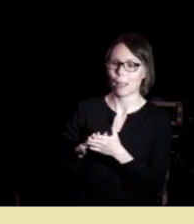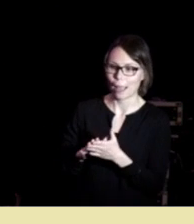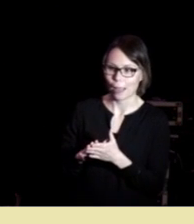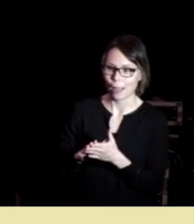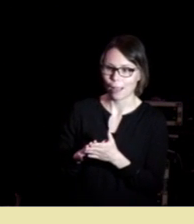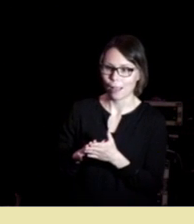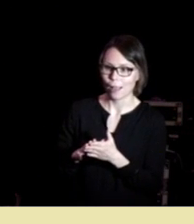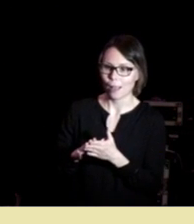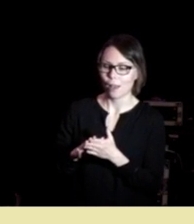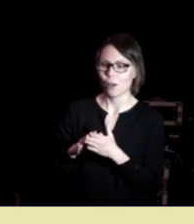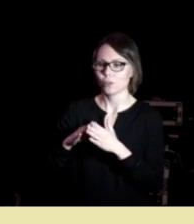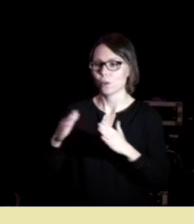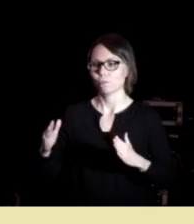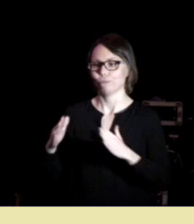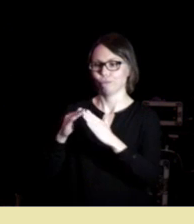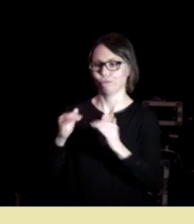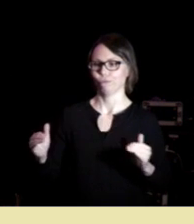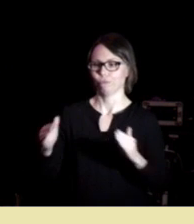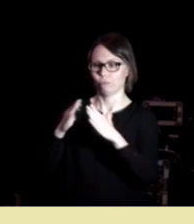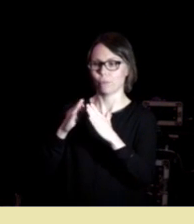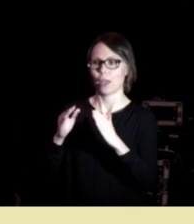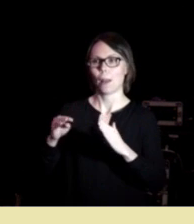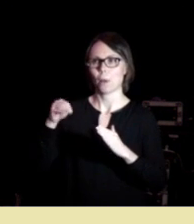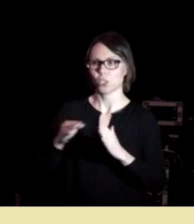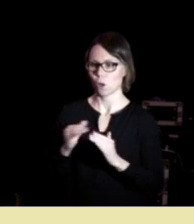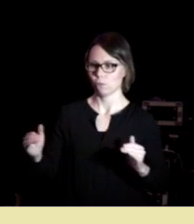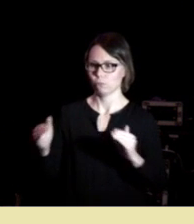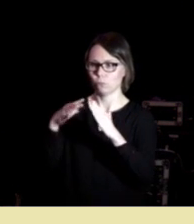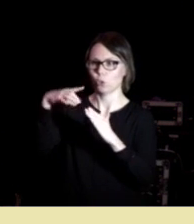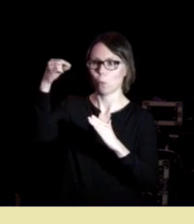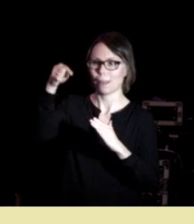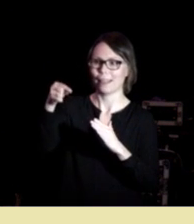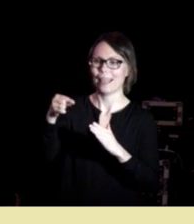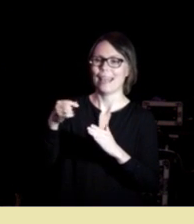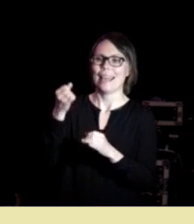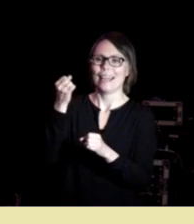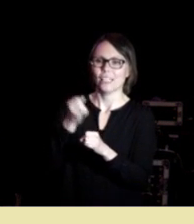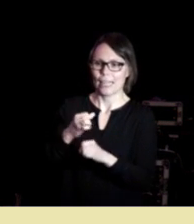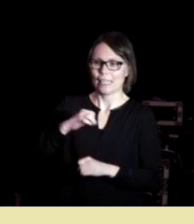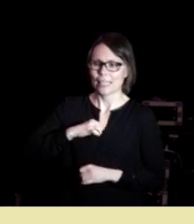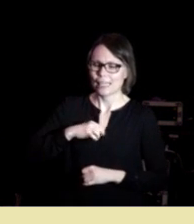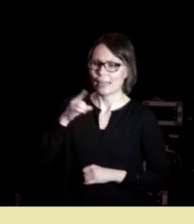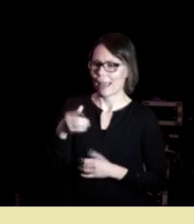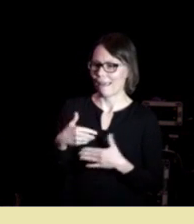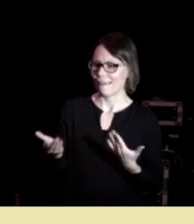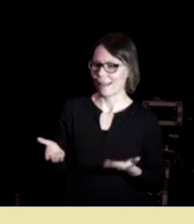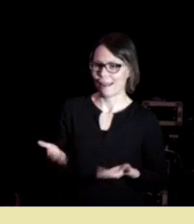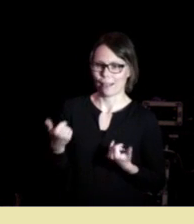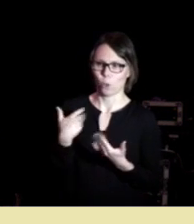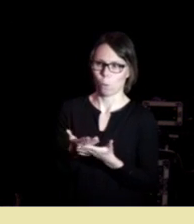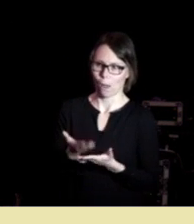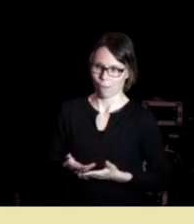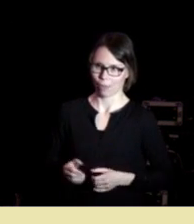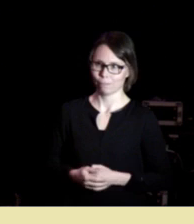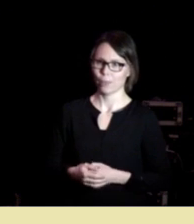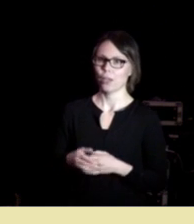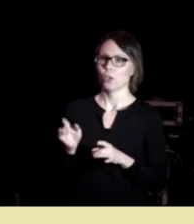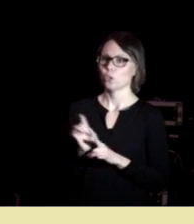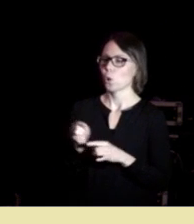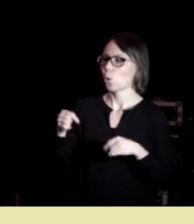på toppen av maslov så skal vi realisere oss selv. det er ingen liten oppgave i dag. Så la oss drive litt